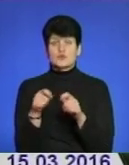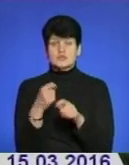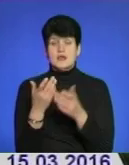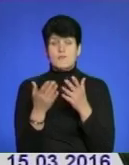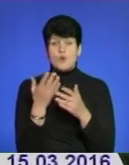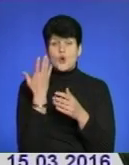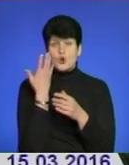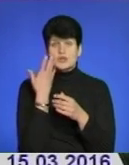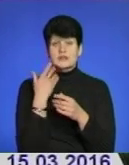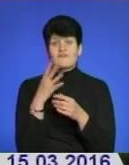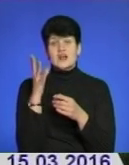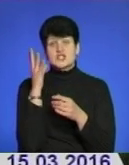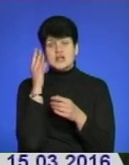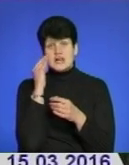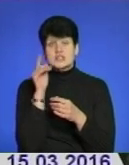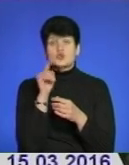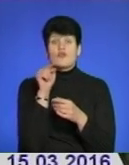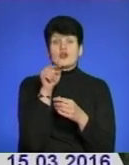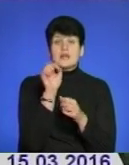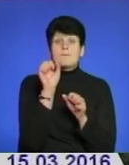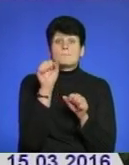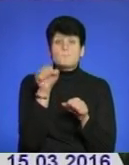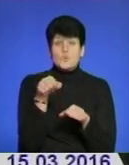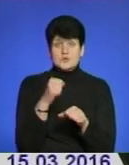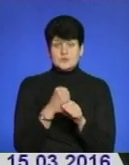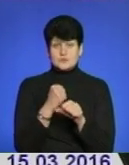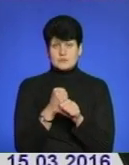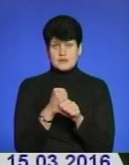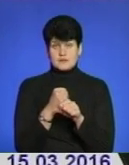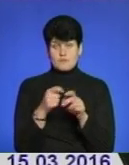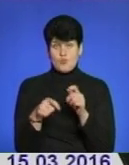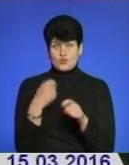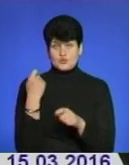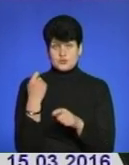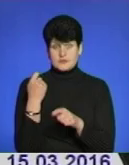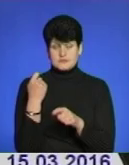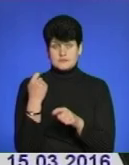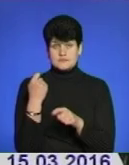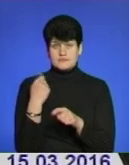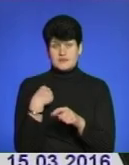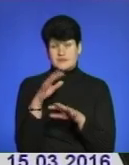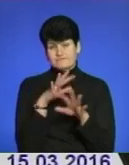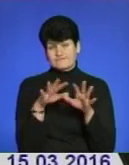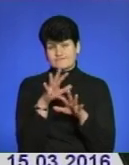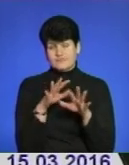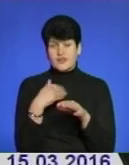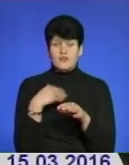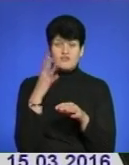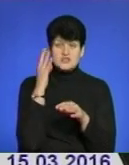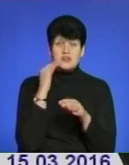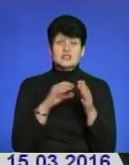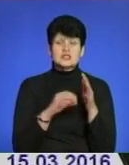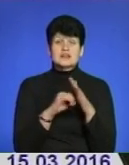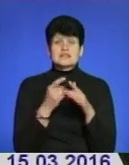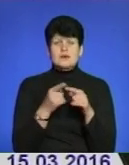вважається, що вона може скояти правопорушення, таке поняття трошки розмити. Я вважаю, що це може бути підставою